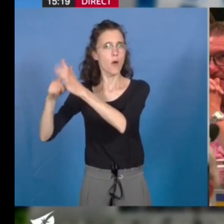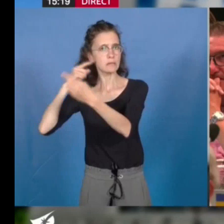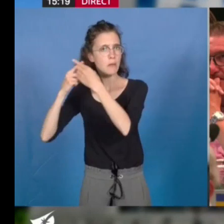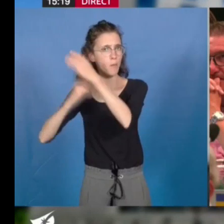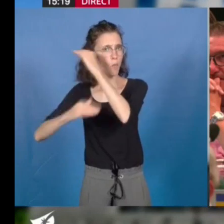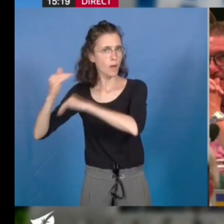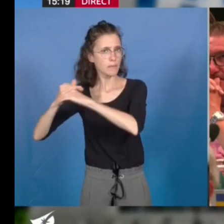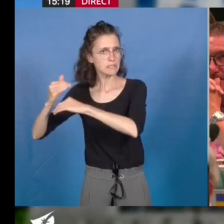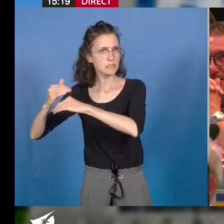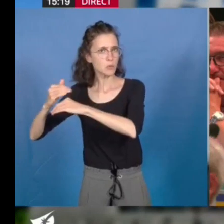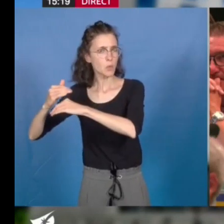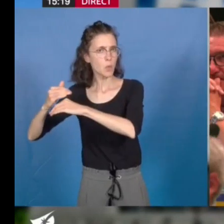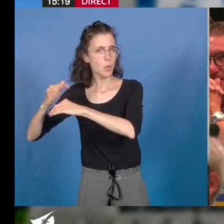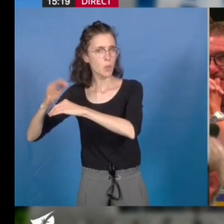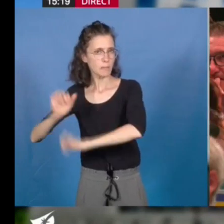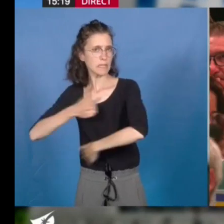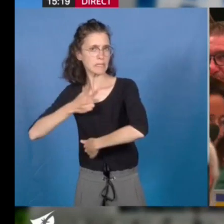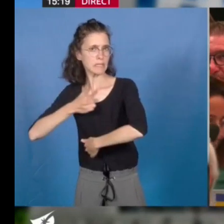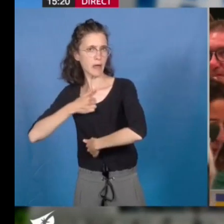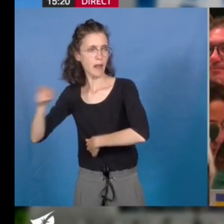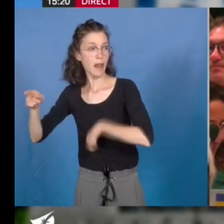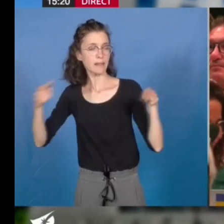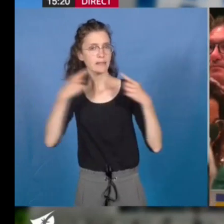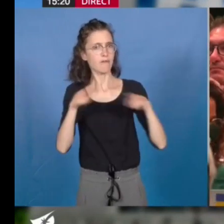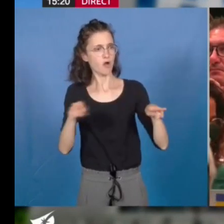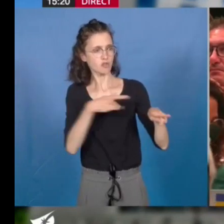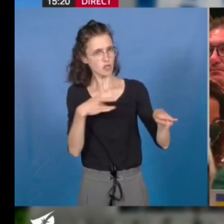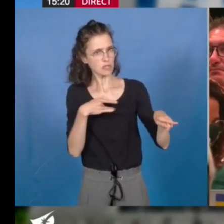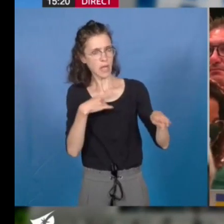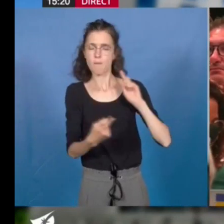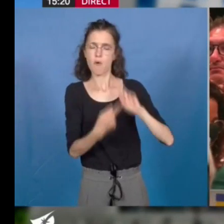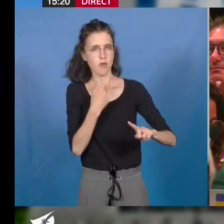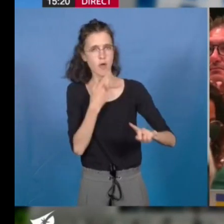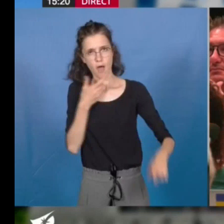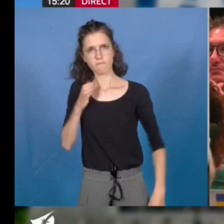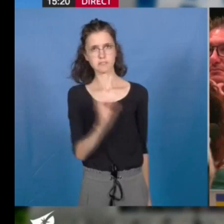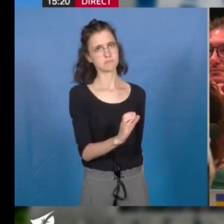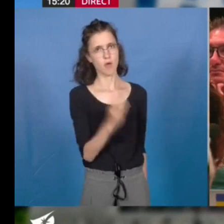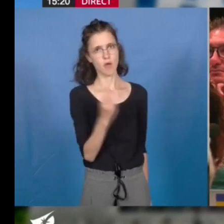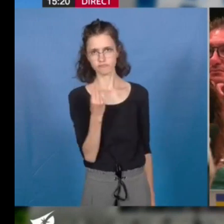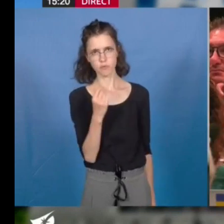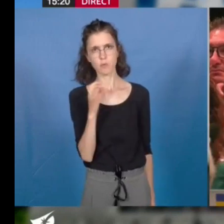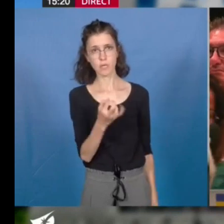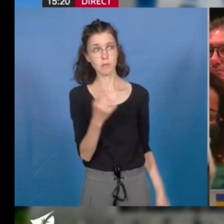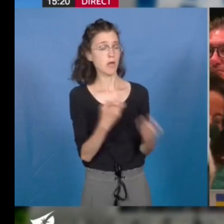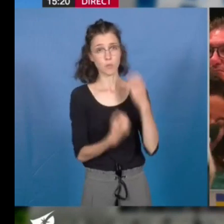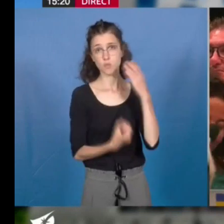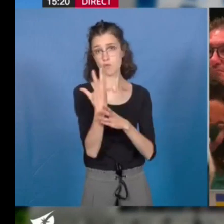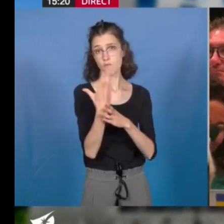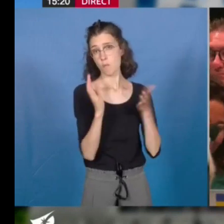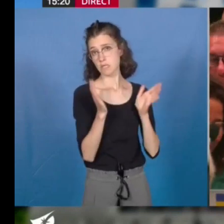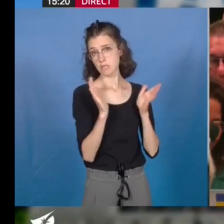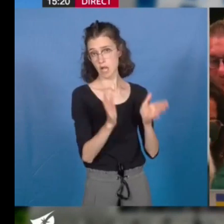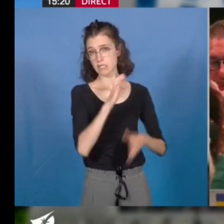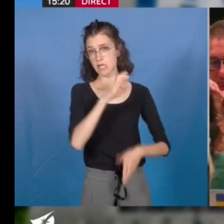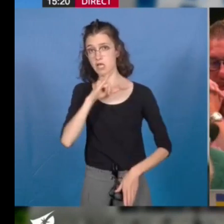des investissements publics utiles, comme le nouveau CHU ou bien l'aide à l'extension de